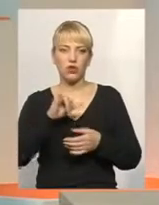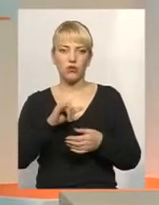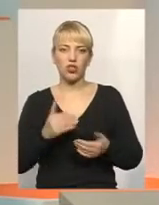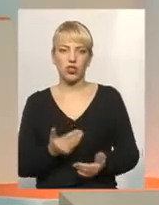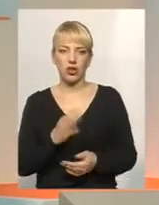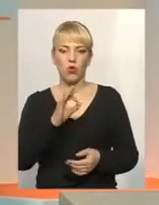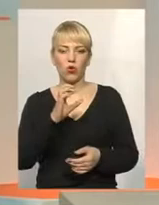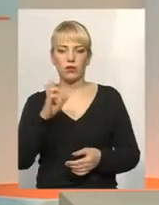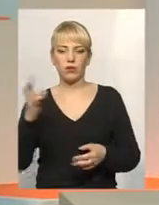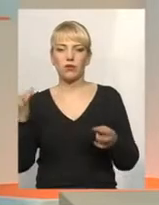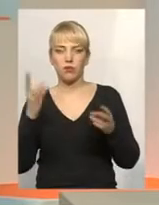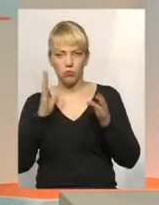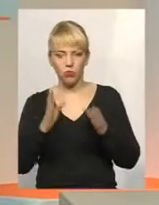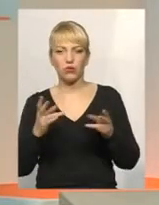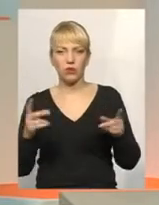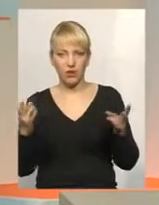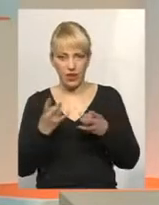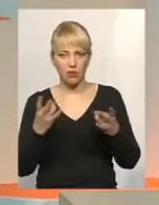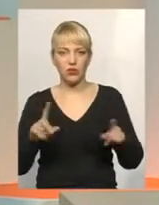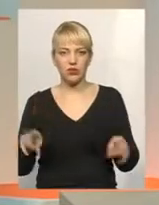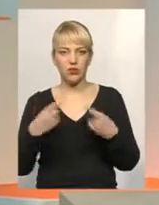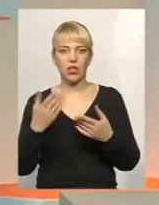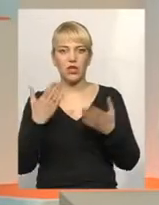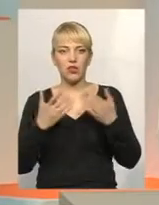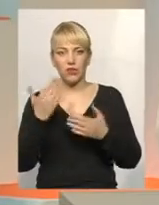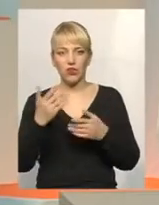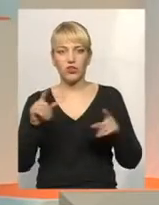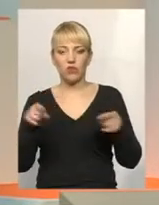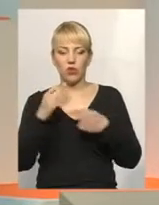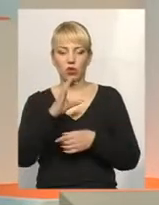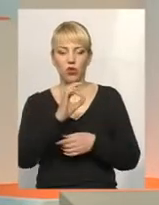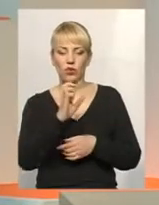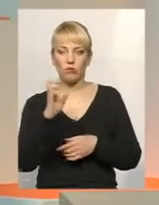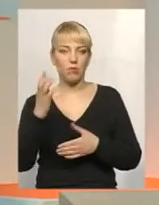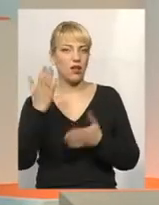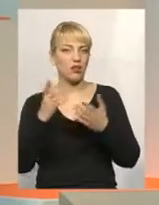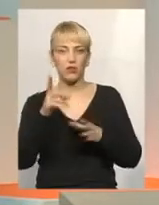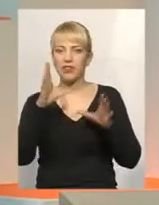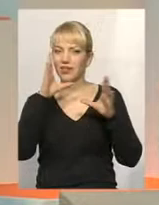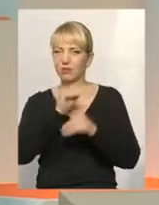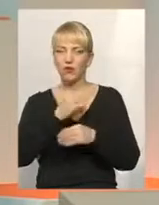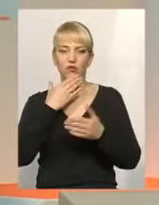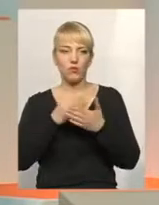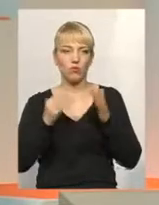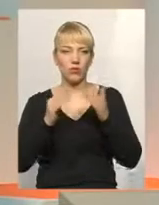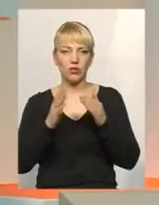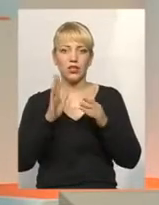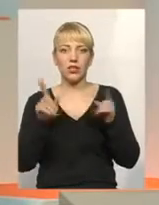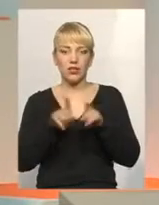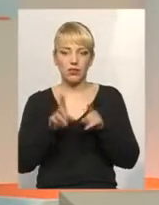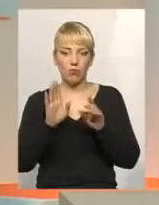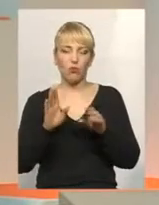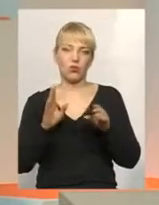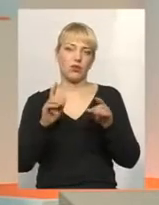Разом з тим треба пояснити, що якщо ви створите ОСББ, потім можете, якщо ви не зможете справлятися зі своїм будинком, так само визначити іншого